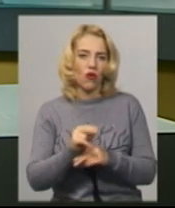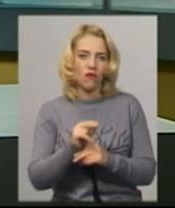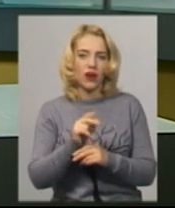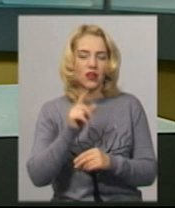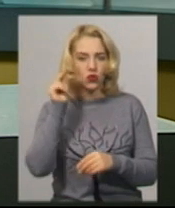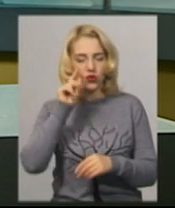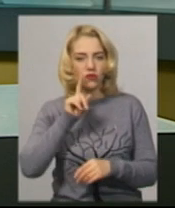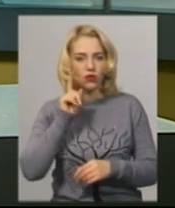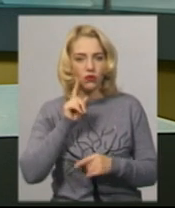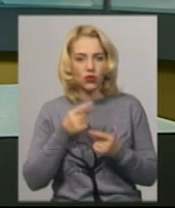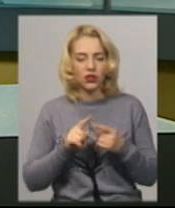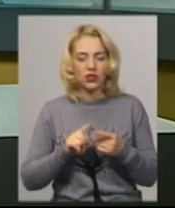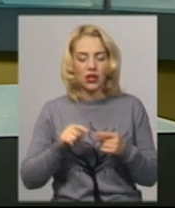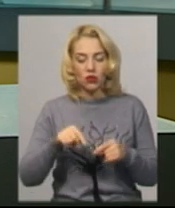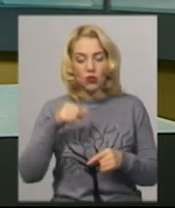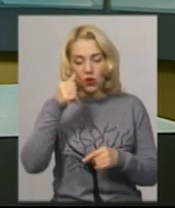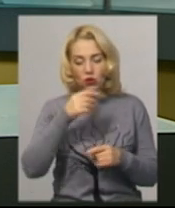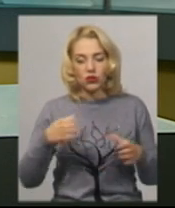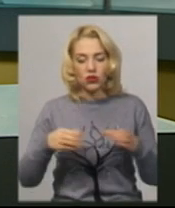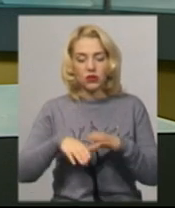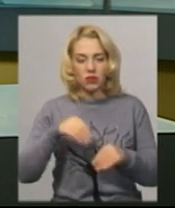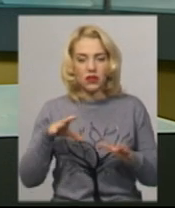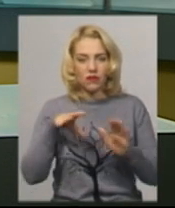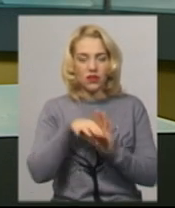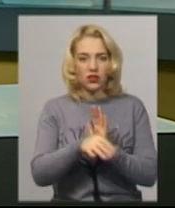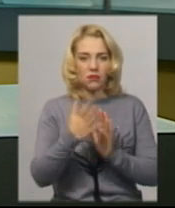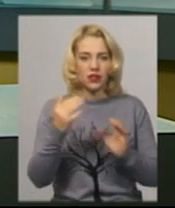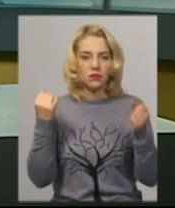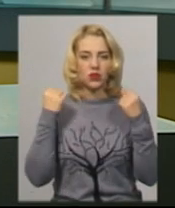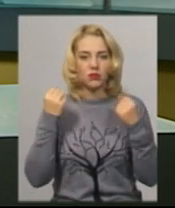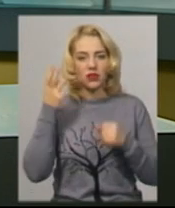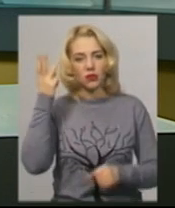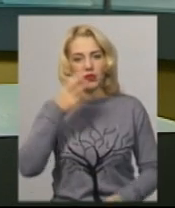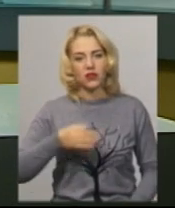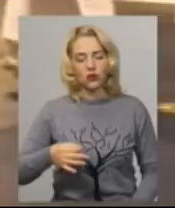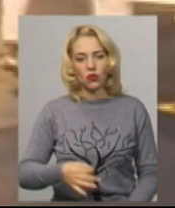За його словами, цього року до збірної України увійшли 5 спортсменів з Хмельницької області.